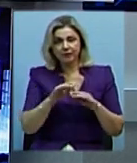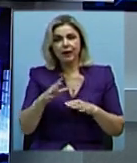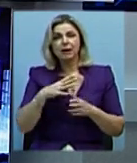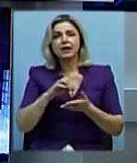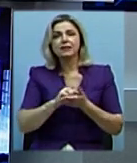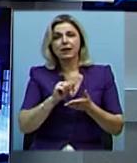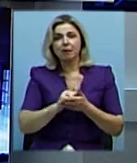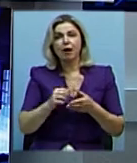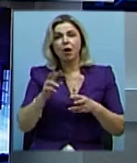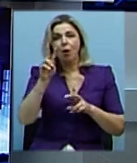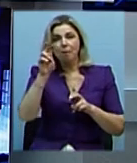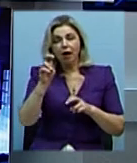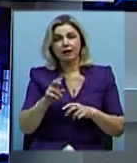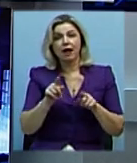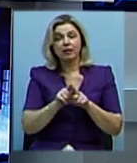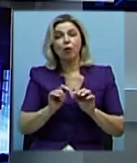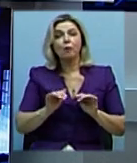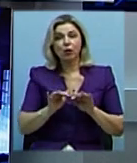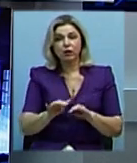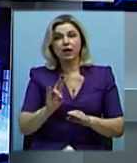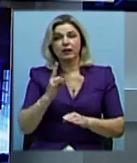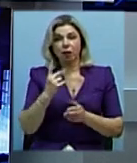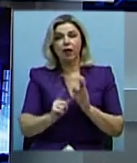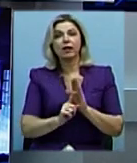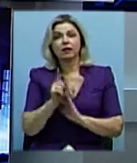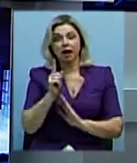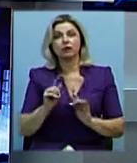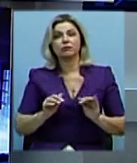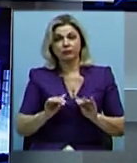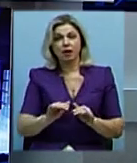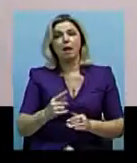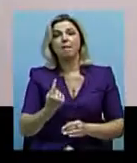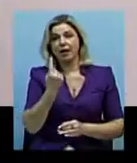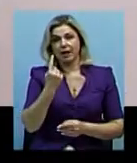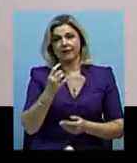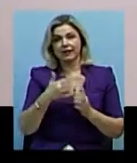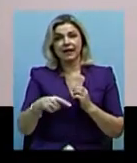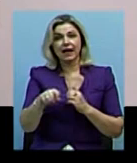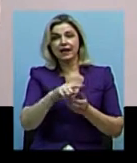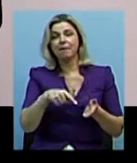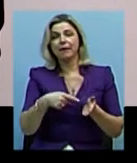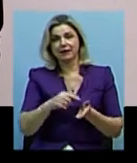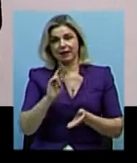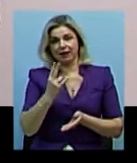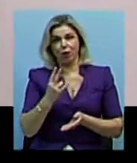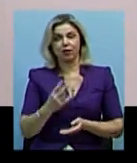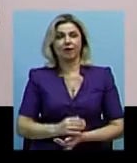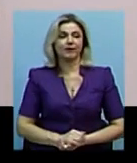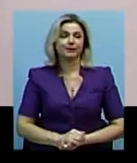«ЮСІДЖІ». Таку процедуру Миколаїв замовив першим серед міст України. «Дуже широкі смуги,